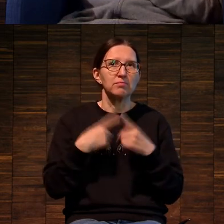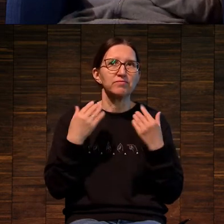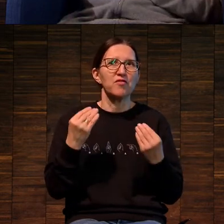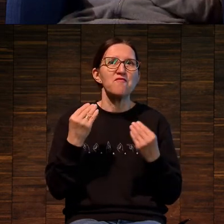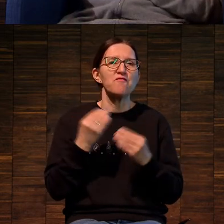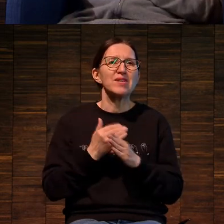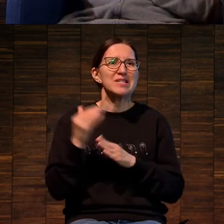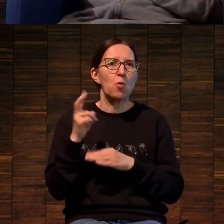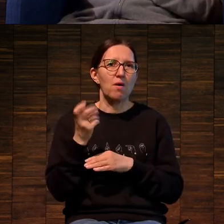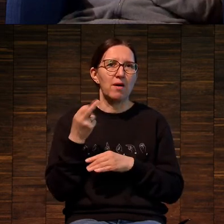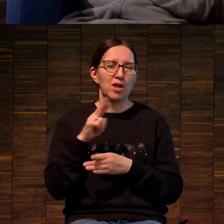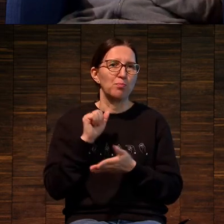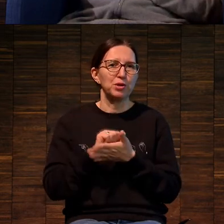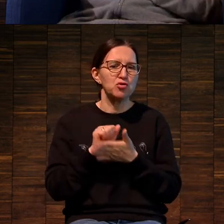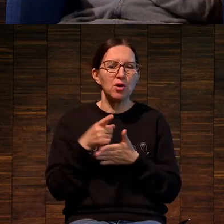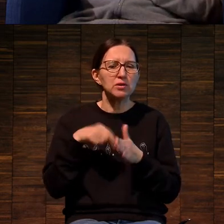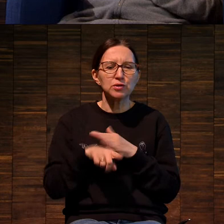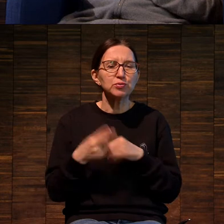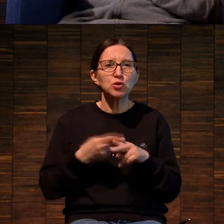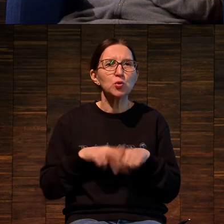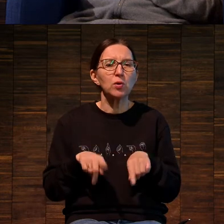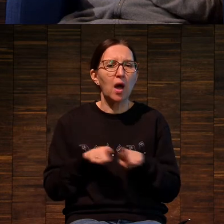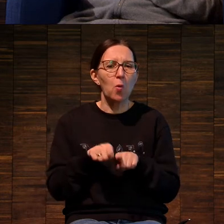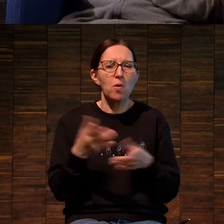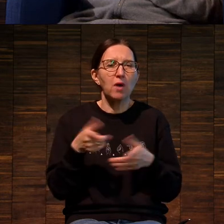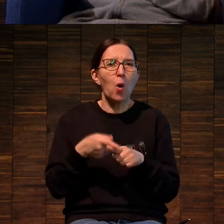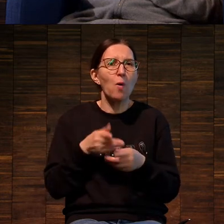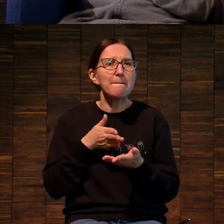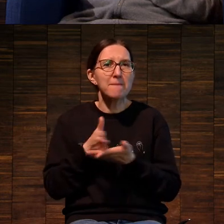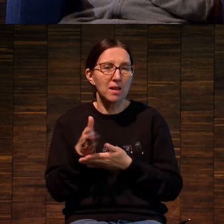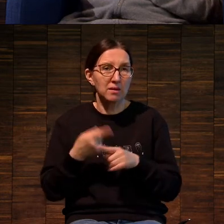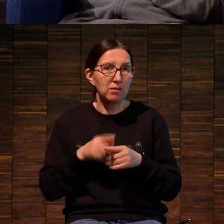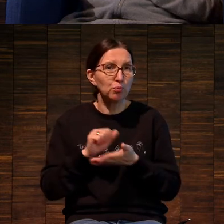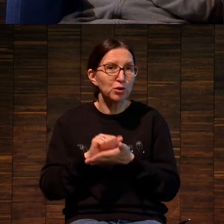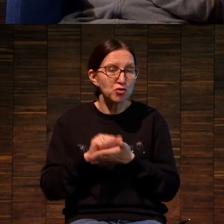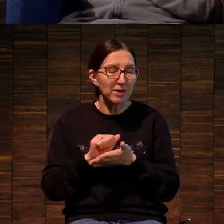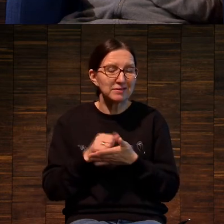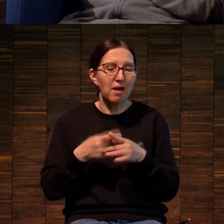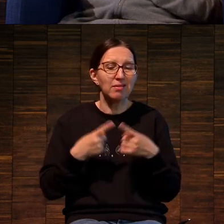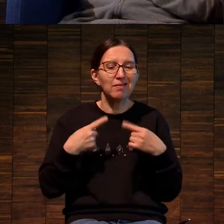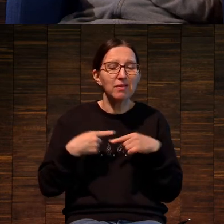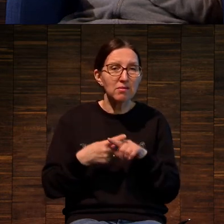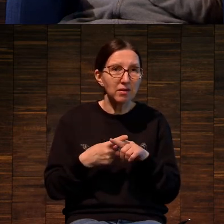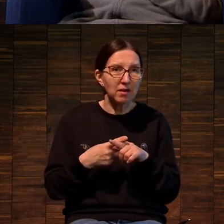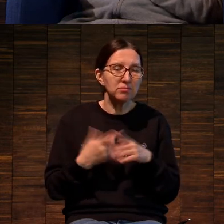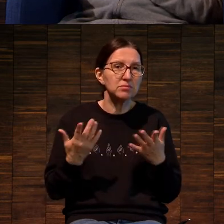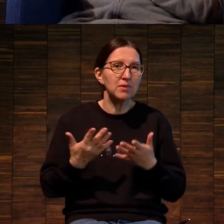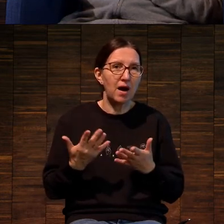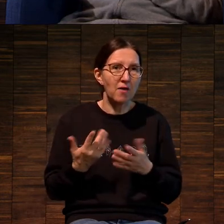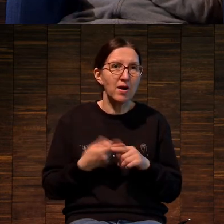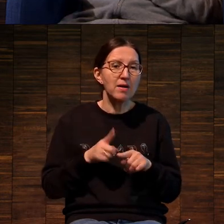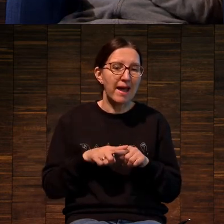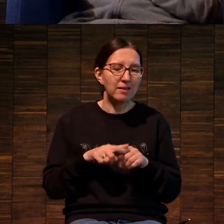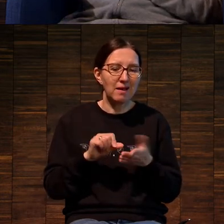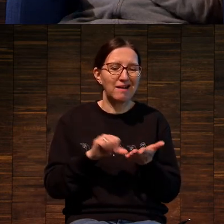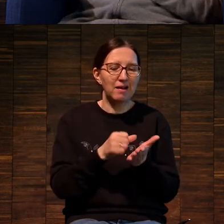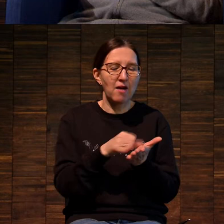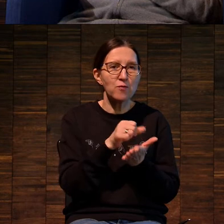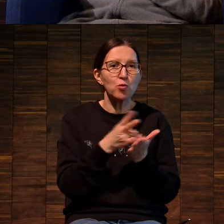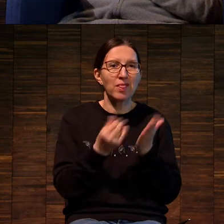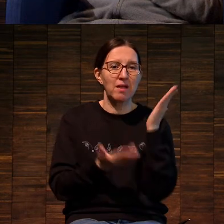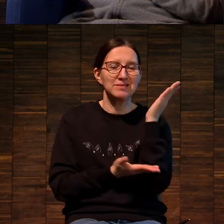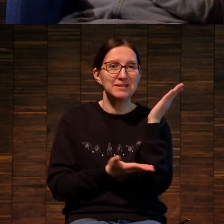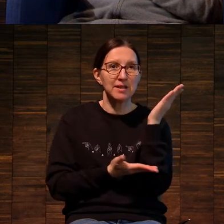Собственно, что это такое? Как метод печати, как техники, это гравюра на дереве,